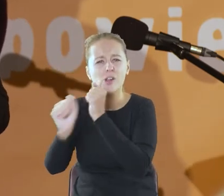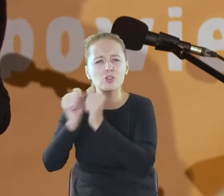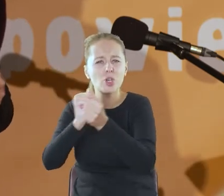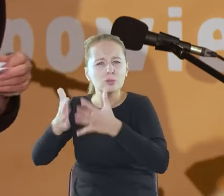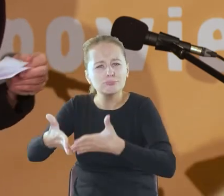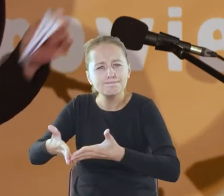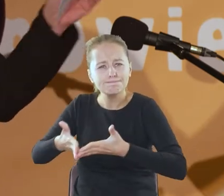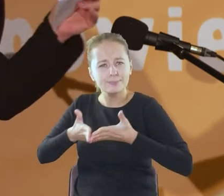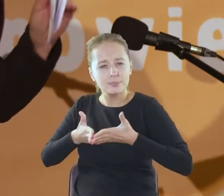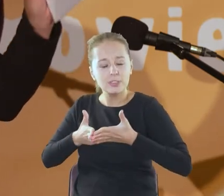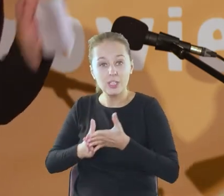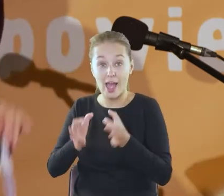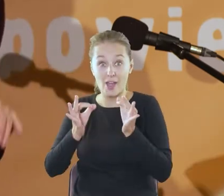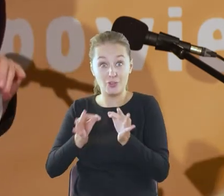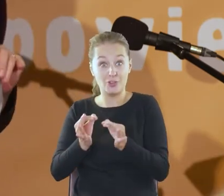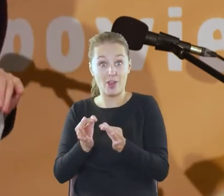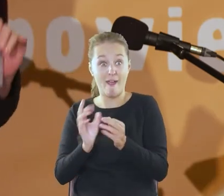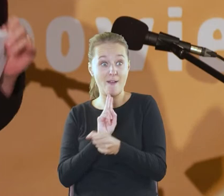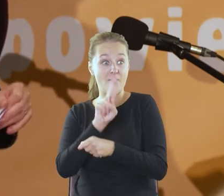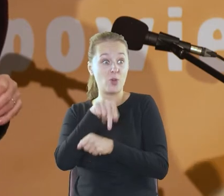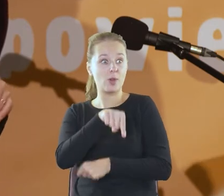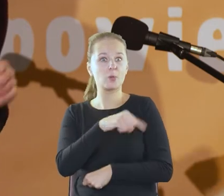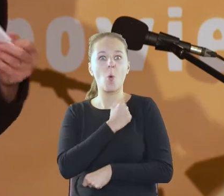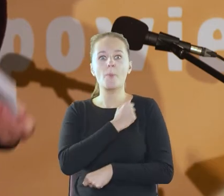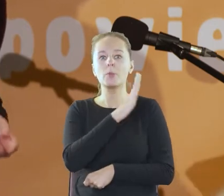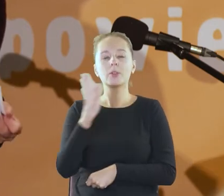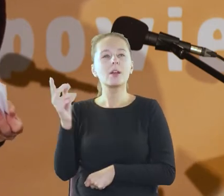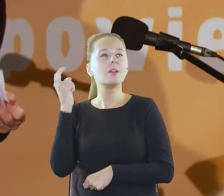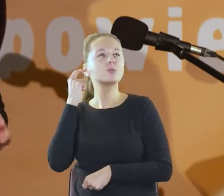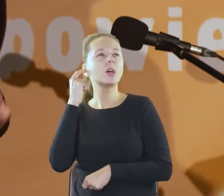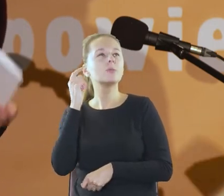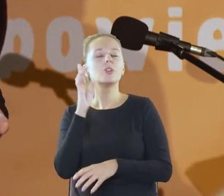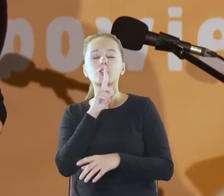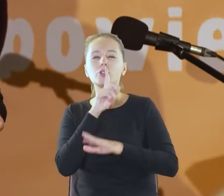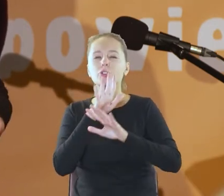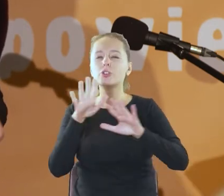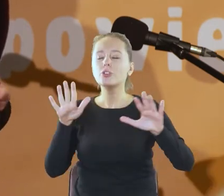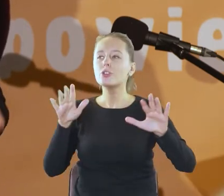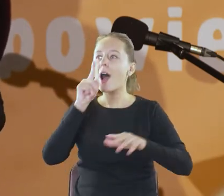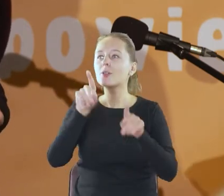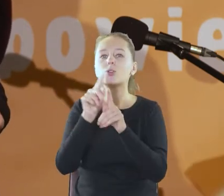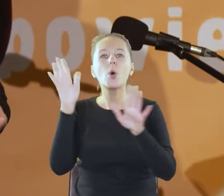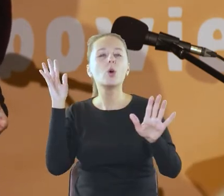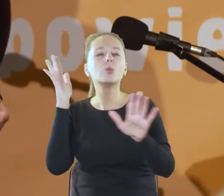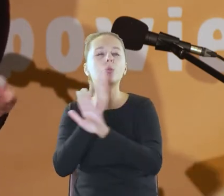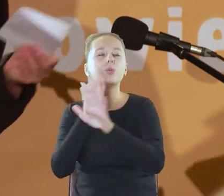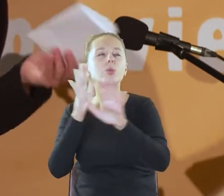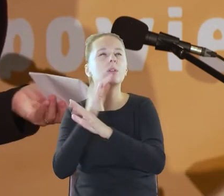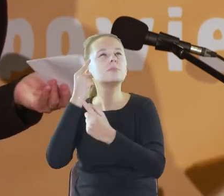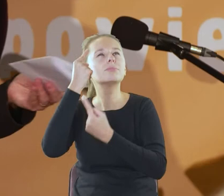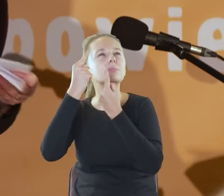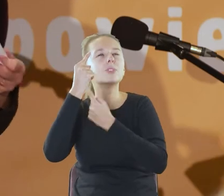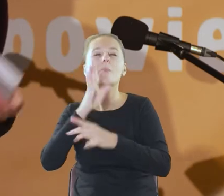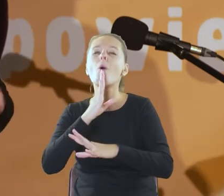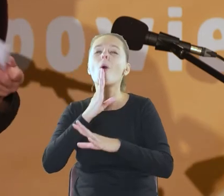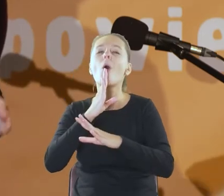i tak sobie dzisiaj, jak weszłam do biblioteki, usłyszałam tę ciszę, ale też ten szum. Pomyślałam, że też jestem w takim rezerwacie nie